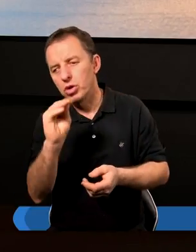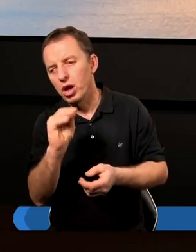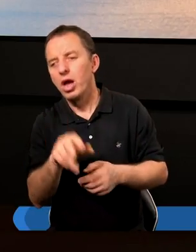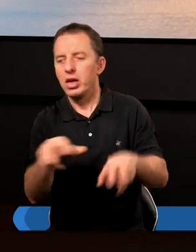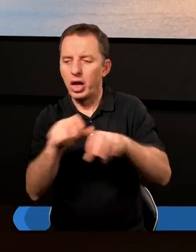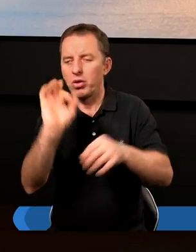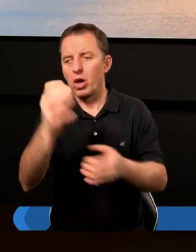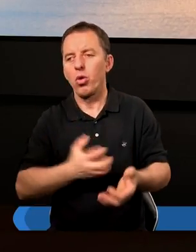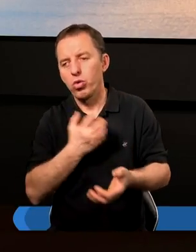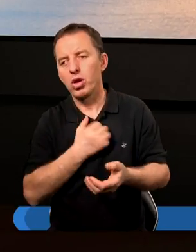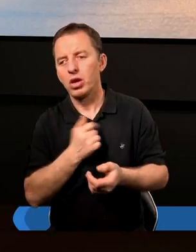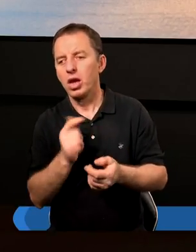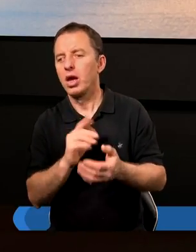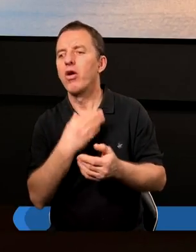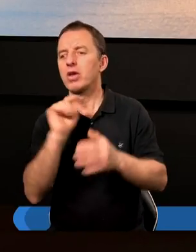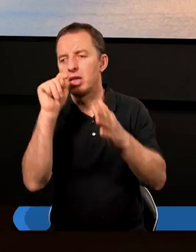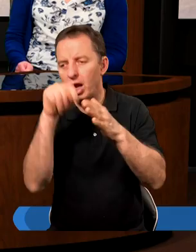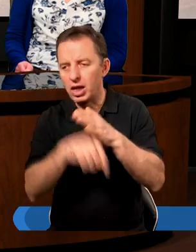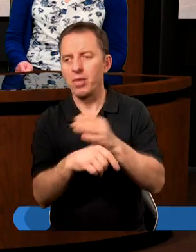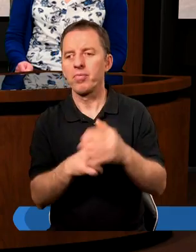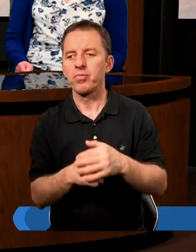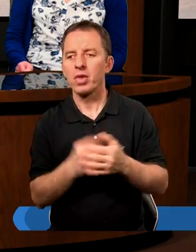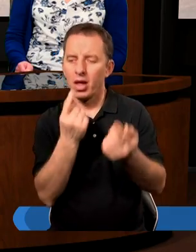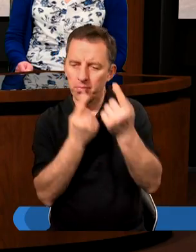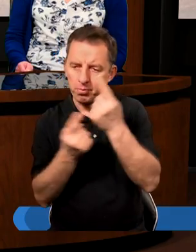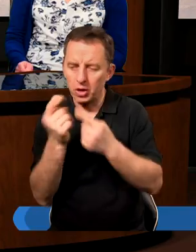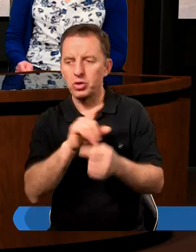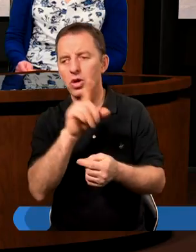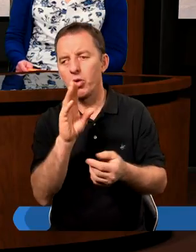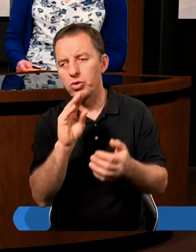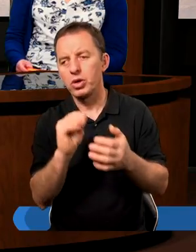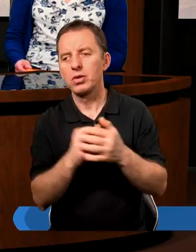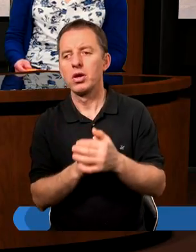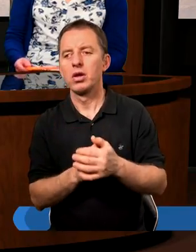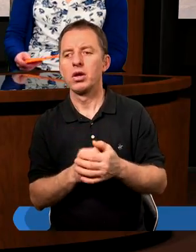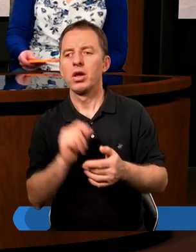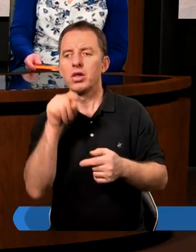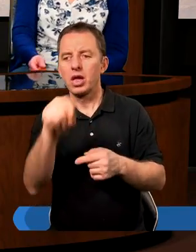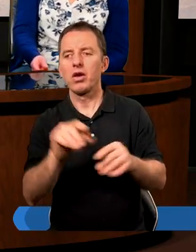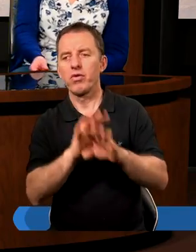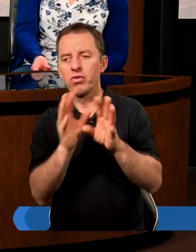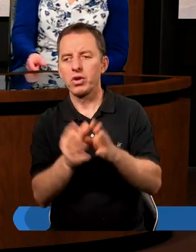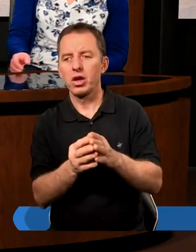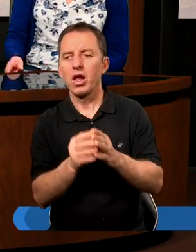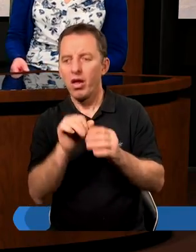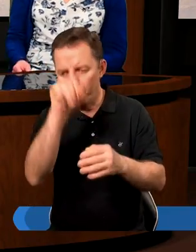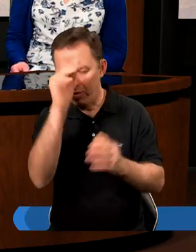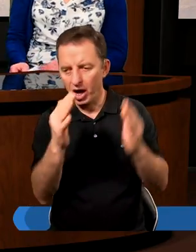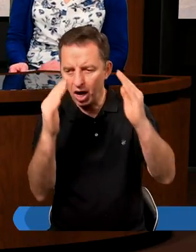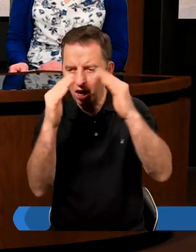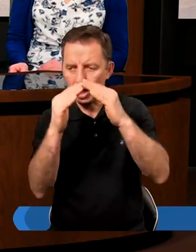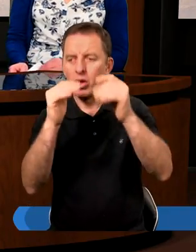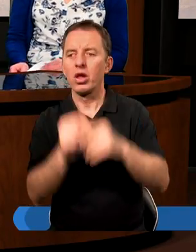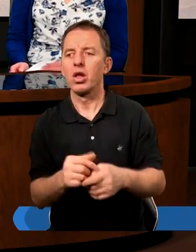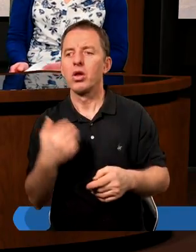naruszamy Jego uczucia, że Go zdradzamy. Wydaje się, że nawet historia z Faraonem ma